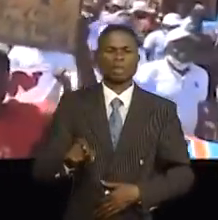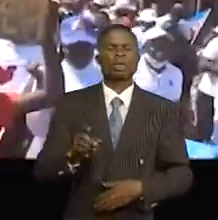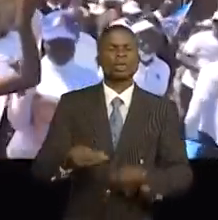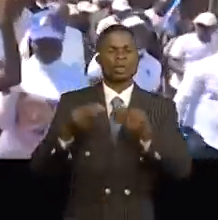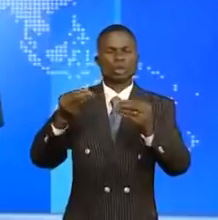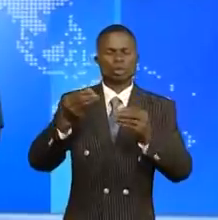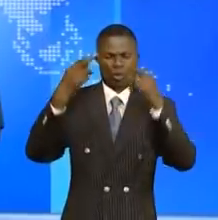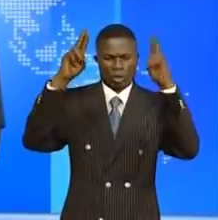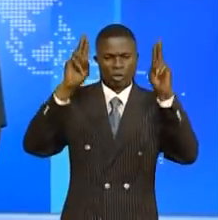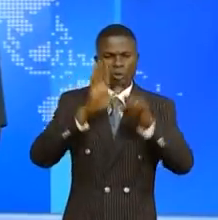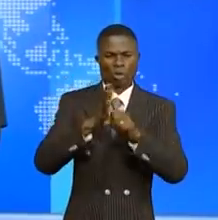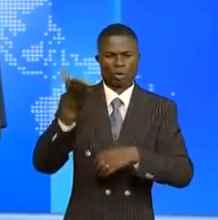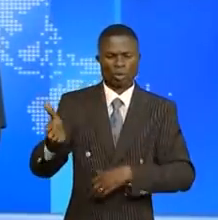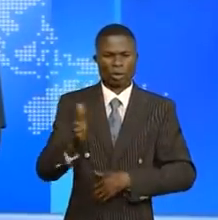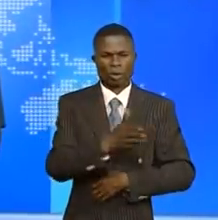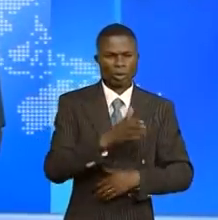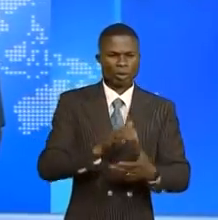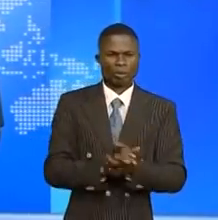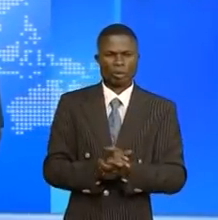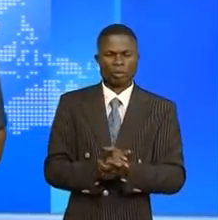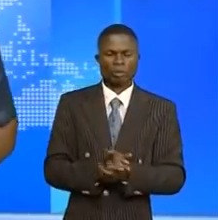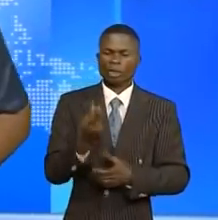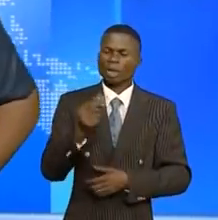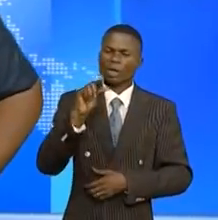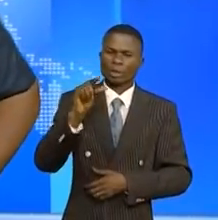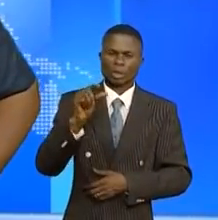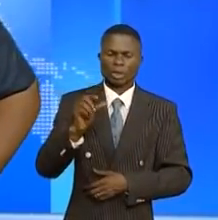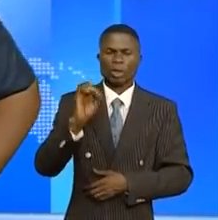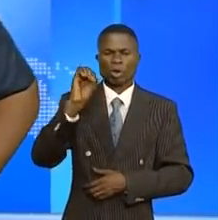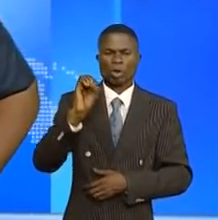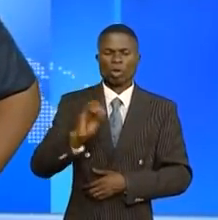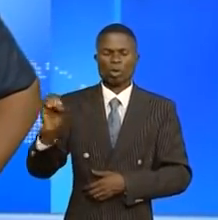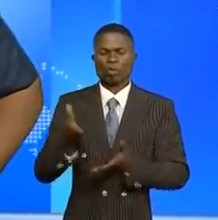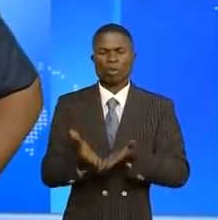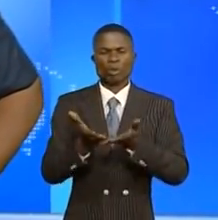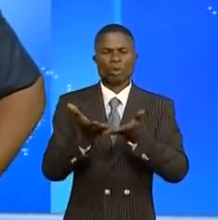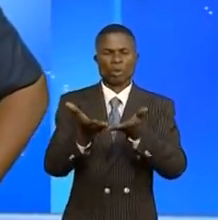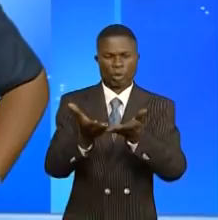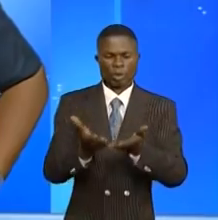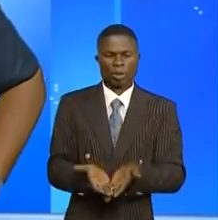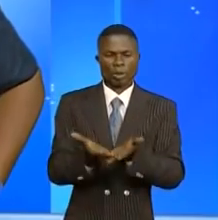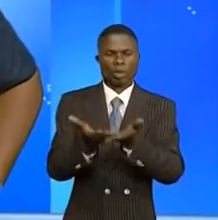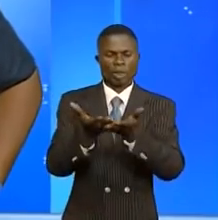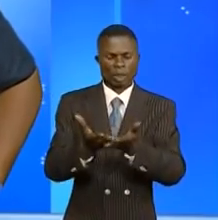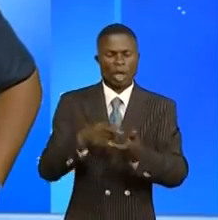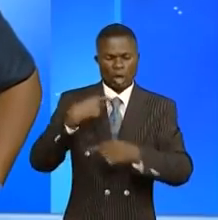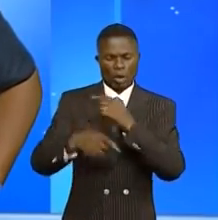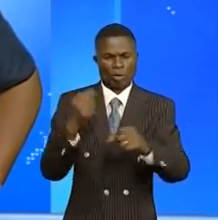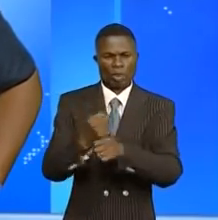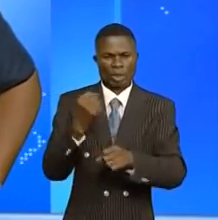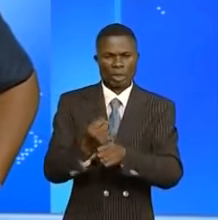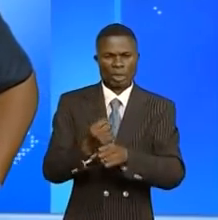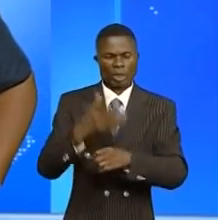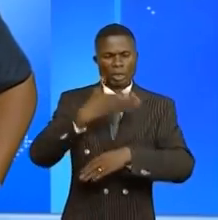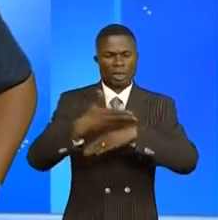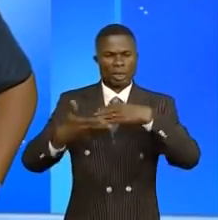doit son succès. Malgré le maigre moyen de l'office de route, il vient de relancer le travaux